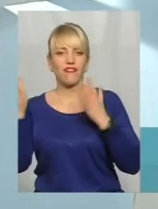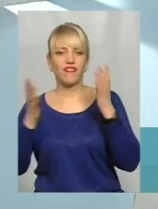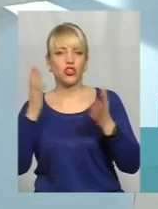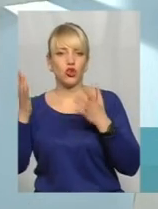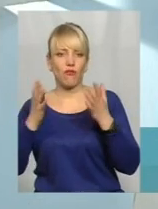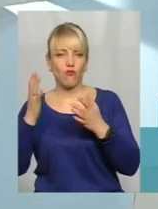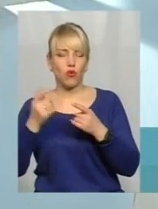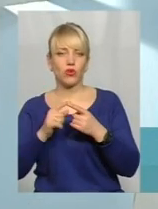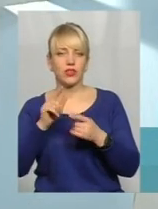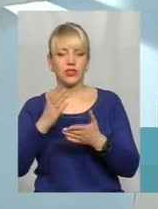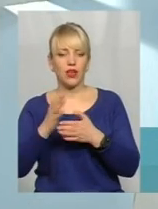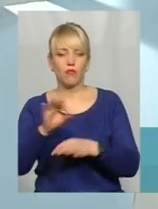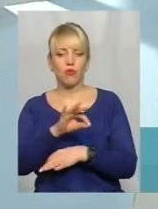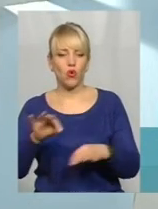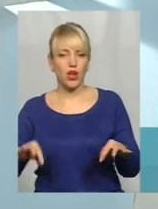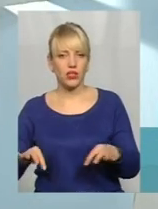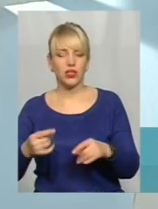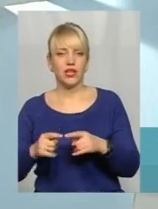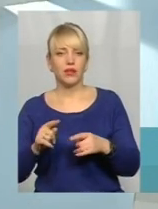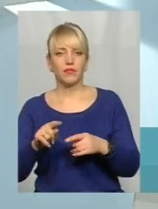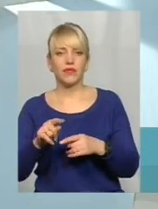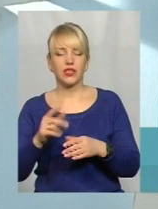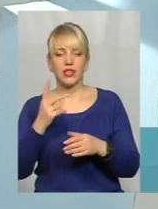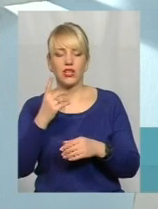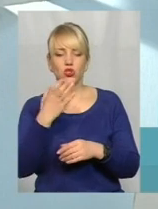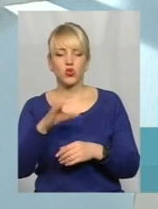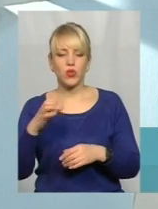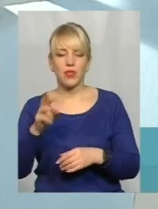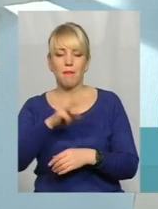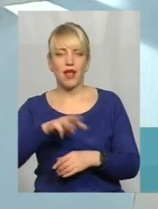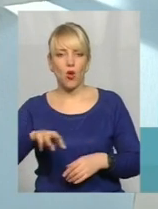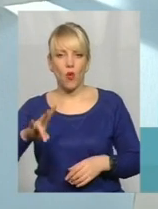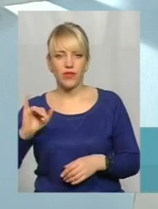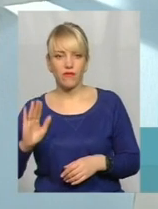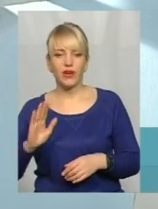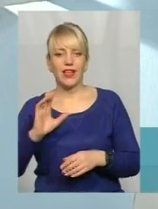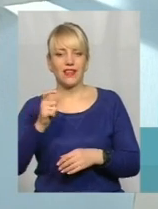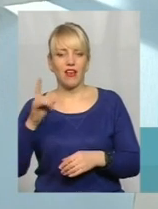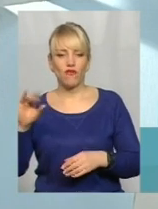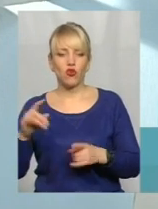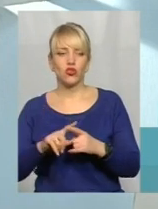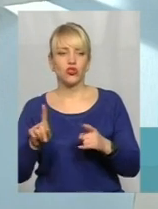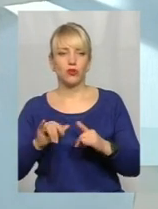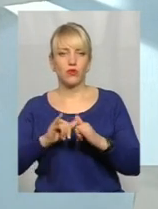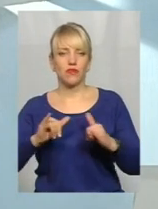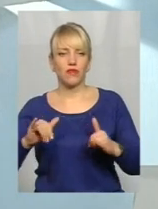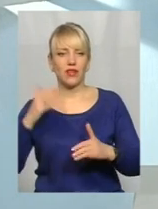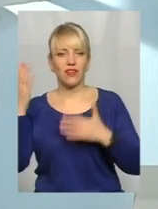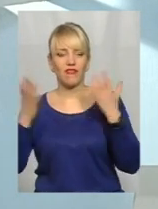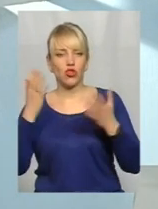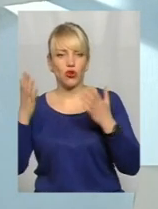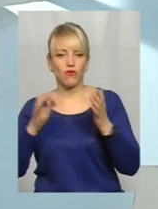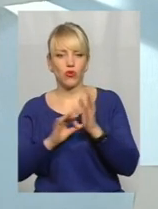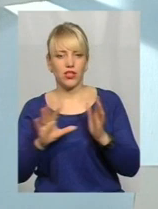великі, я б сказав би, на сотні мільйонів євро для того, щоб розвивати вітрову енергетику, тому що ми маємо